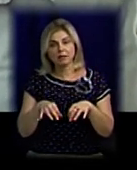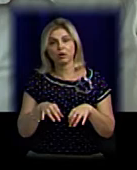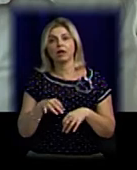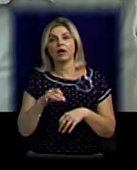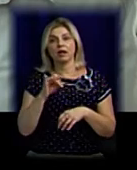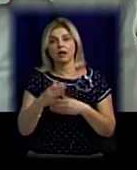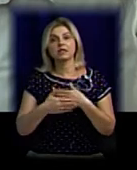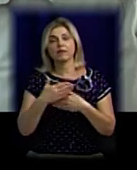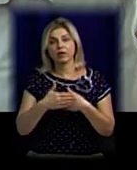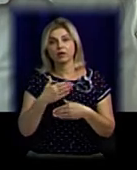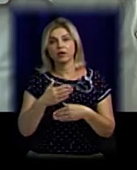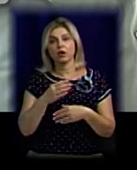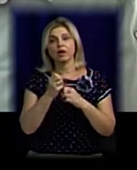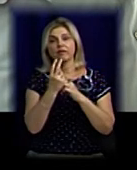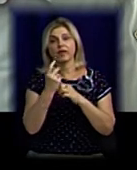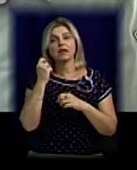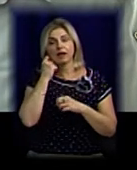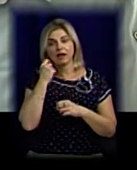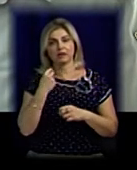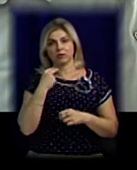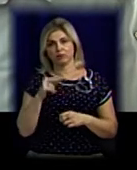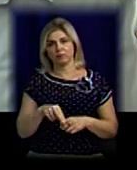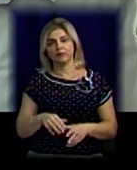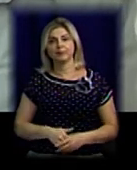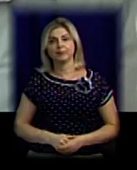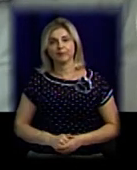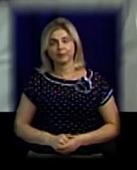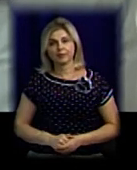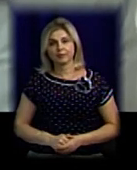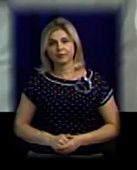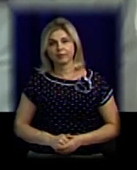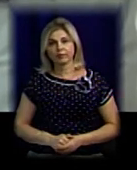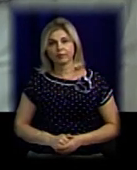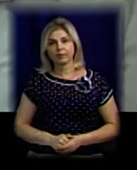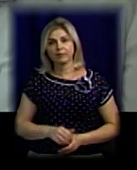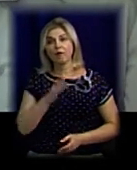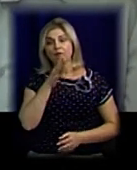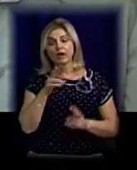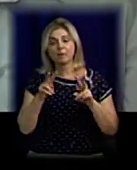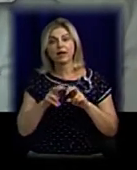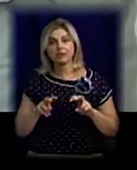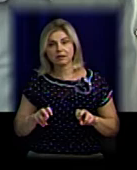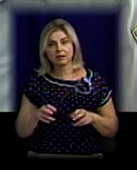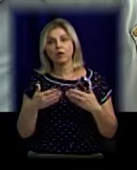Санкція статті передбачає до 12 років позбавлення волі. В ході до судового розслідування